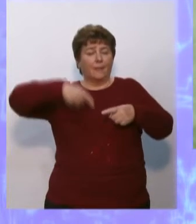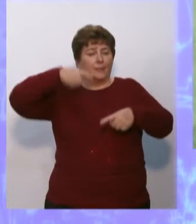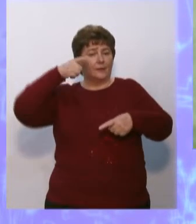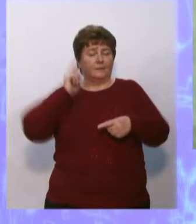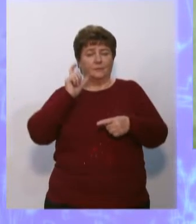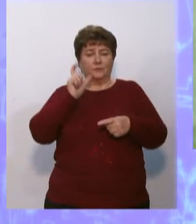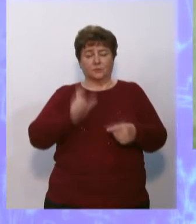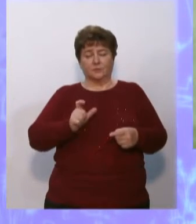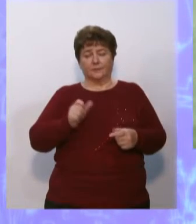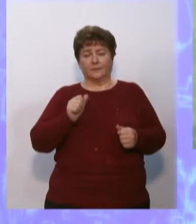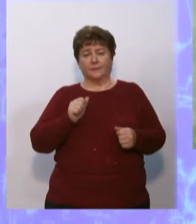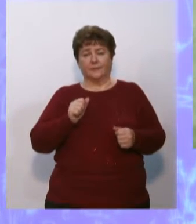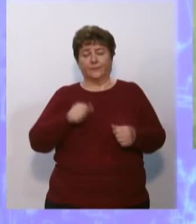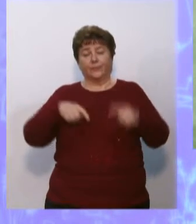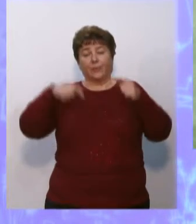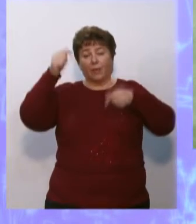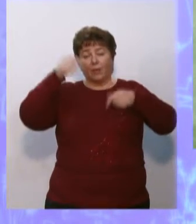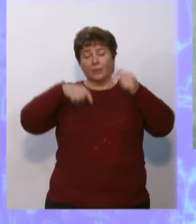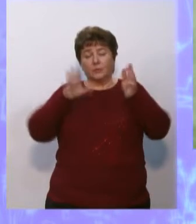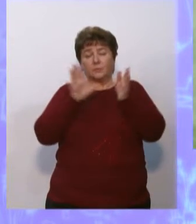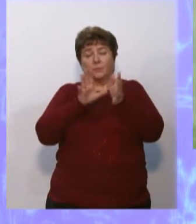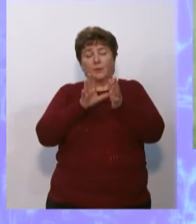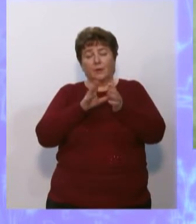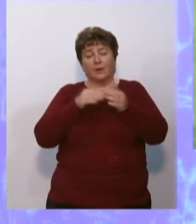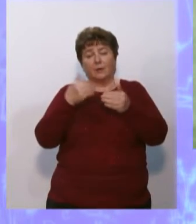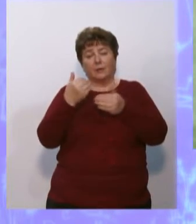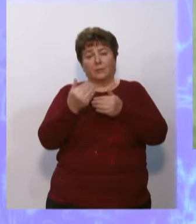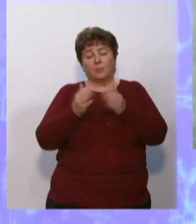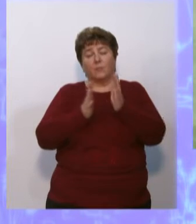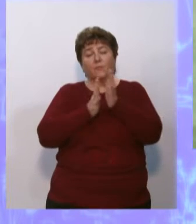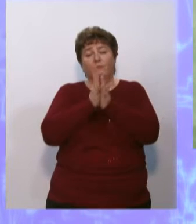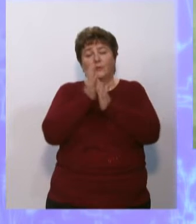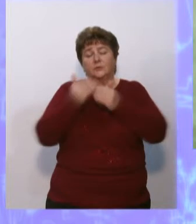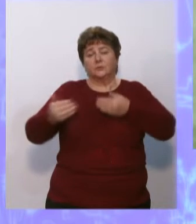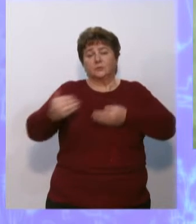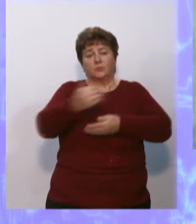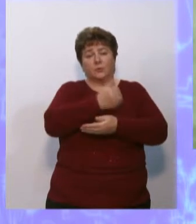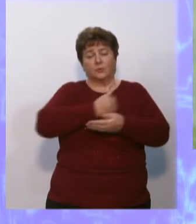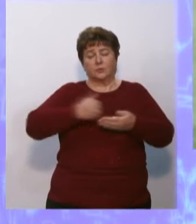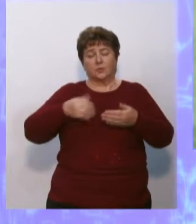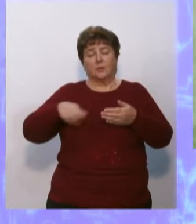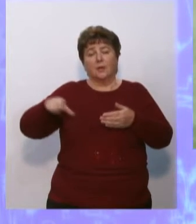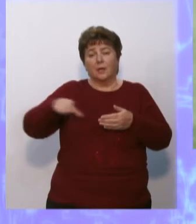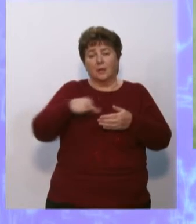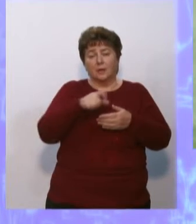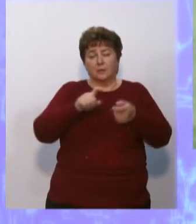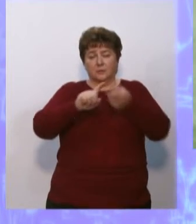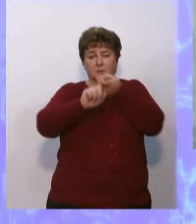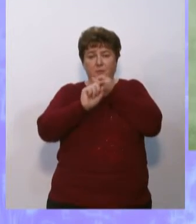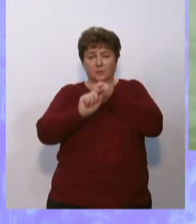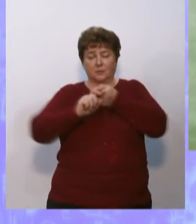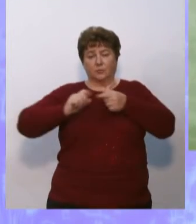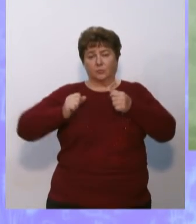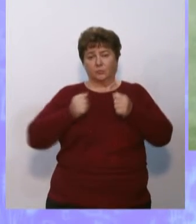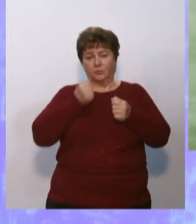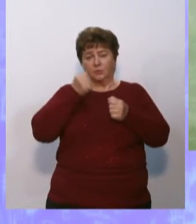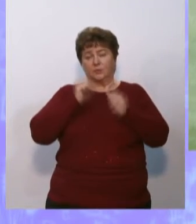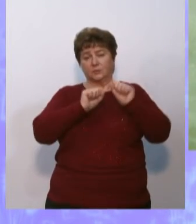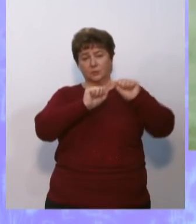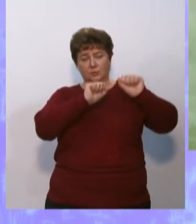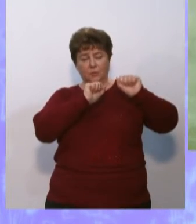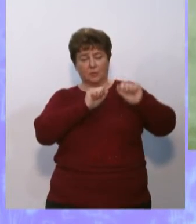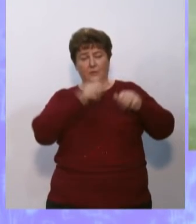Дожди помогали ему вырастить урожай. Реки соединяли друзей и